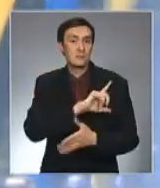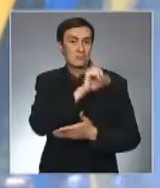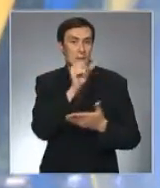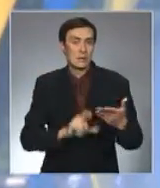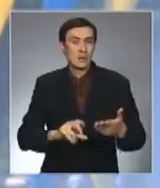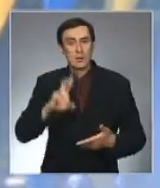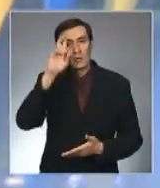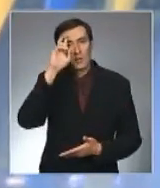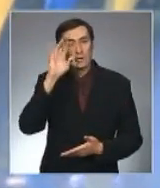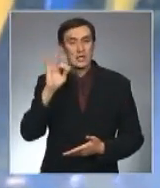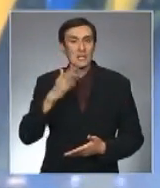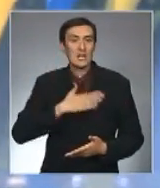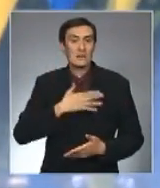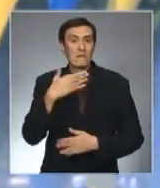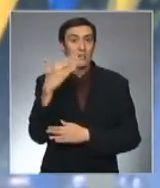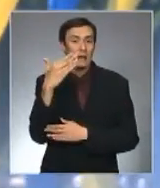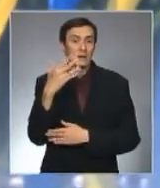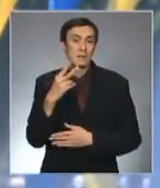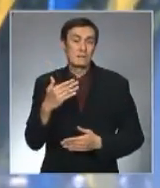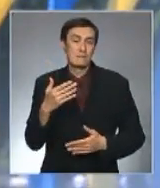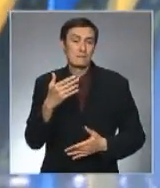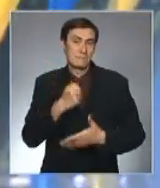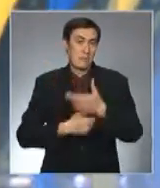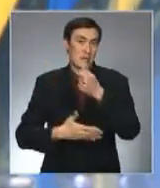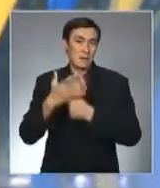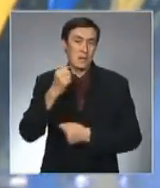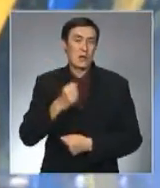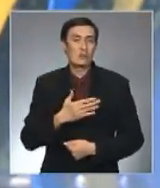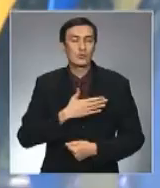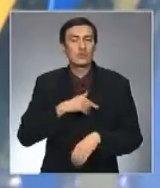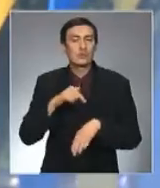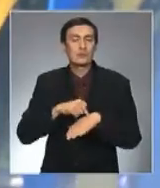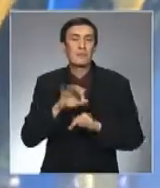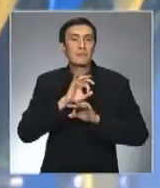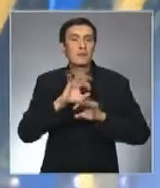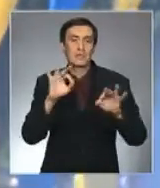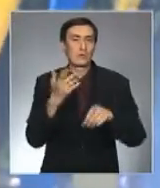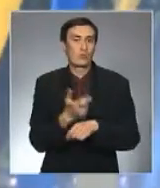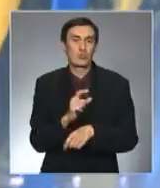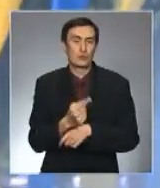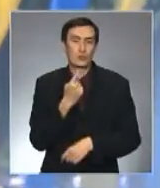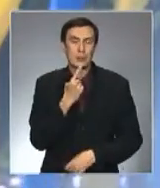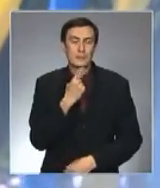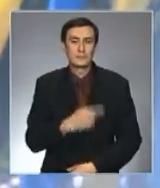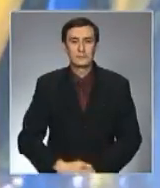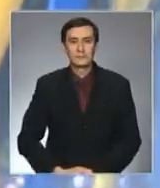возвышается наш флаг, это такое чувство, которое просто невозможно передать словами. за субтитры Алексею Дубровскому!